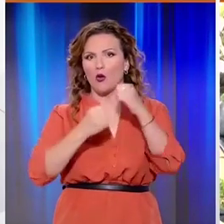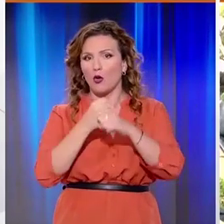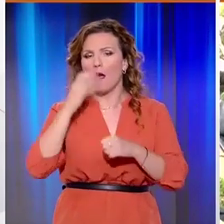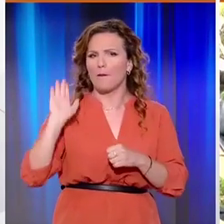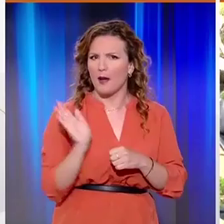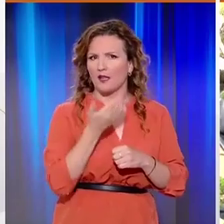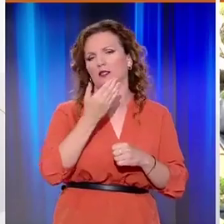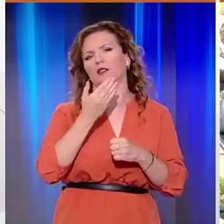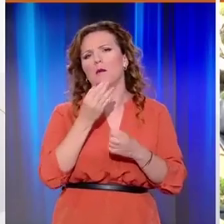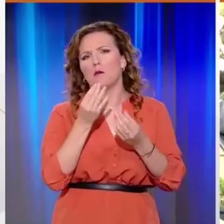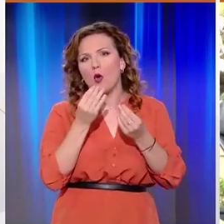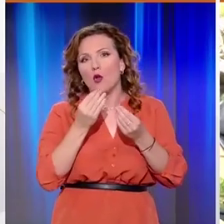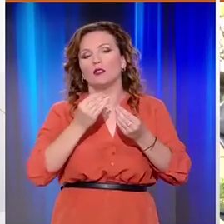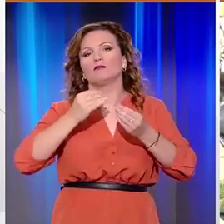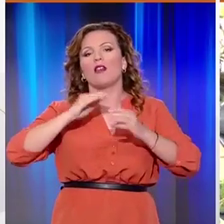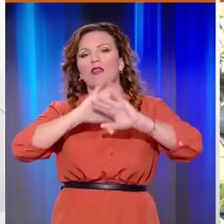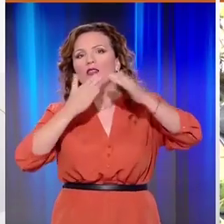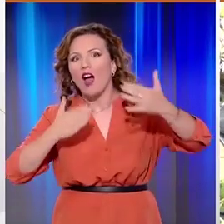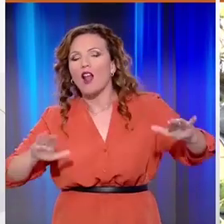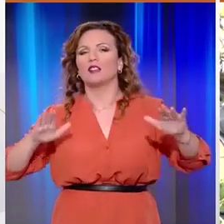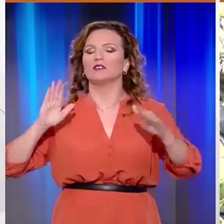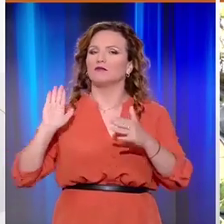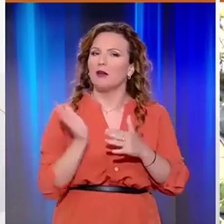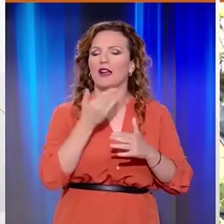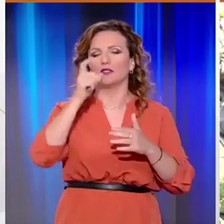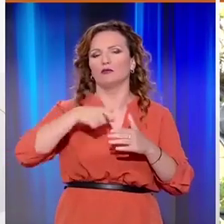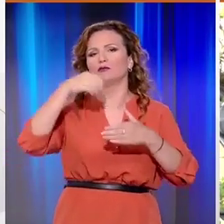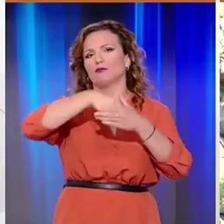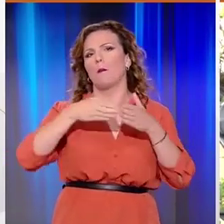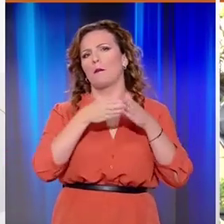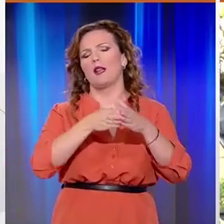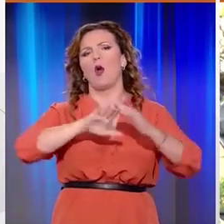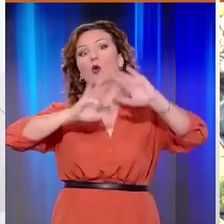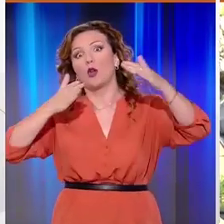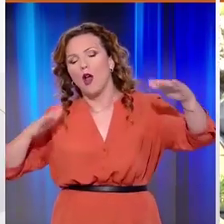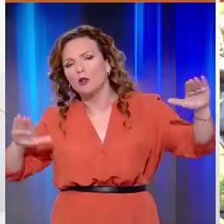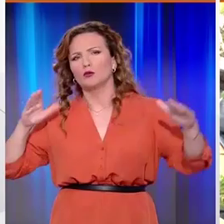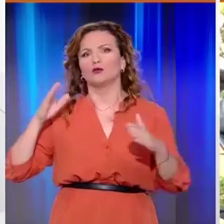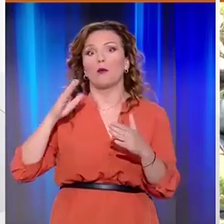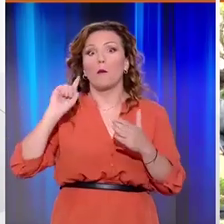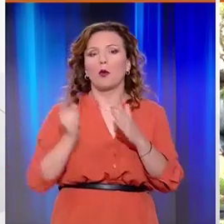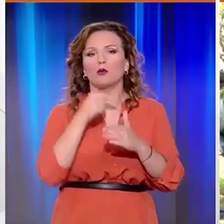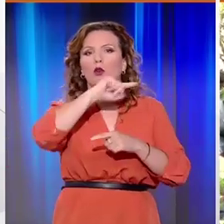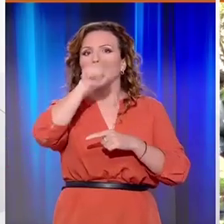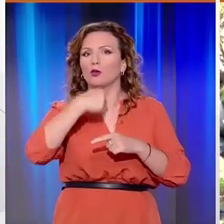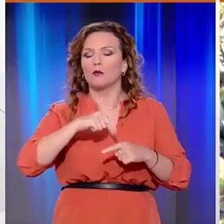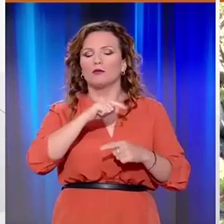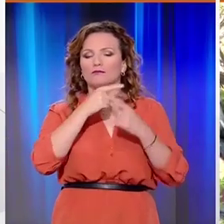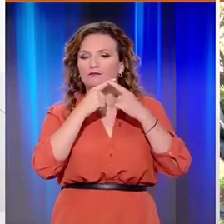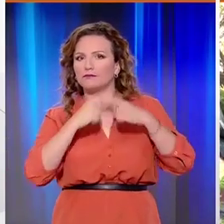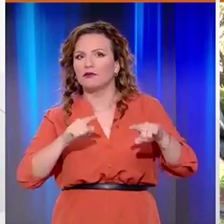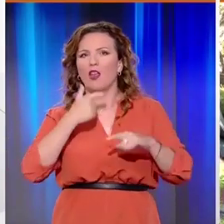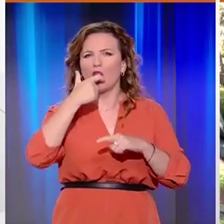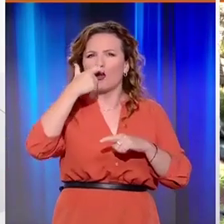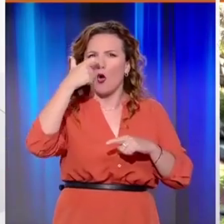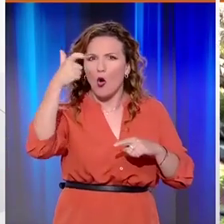πέρασα πολλές μεγάλες θάλασσες, στους ωκεάνους. Δεν είδα ποτέ τέτοιο πράγμα. Ήταν ένα μυστήριο πράγμα, ένας